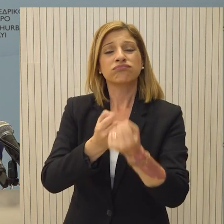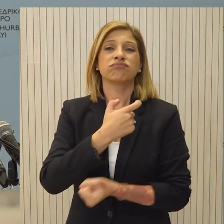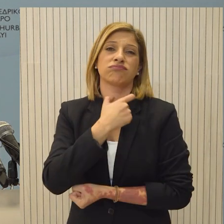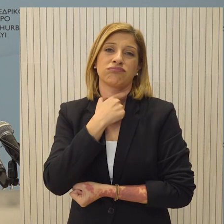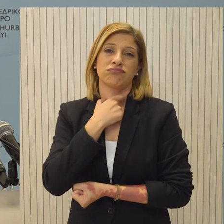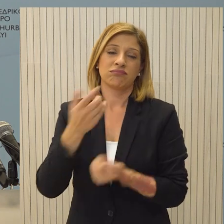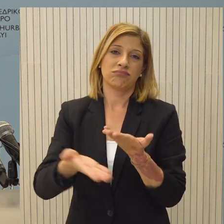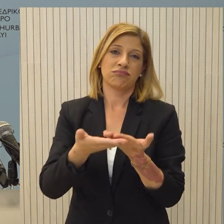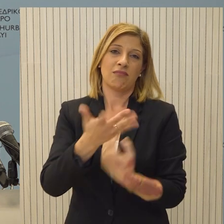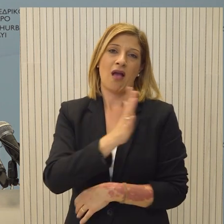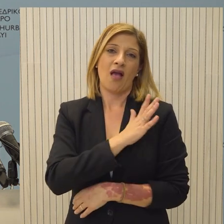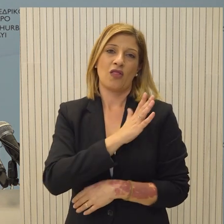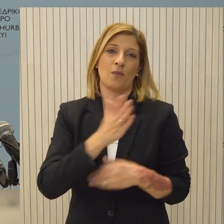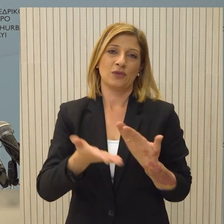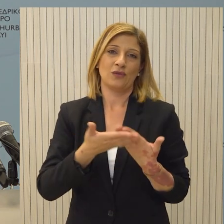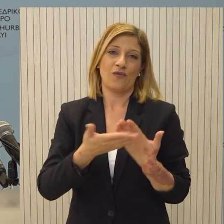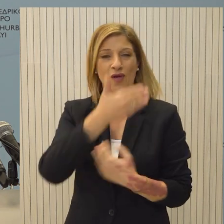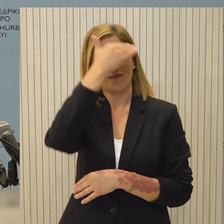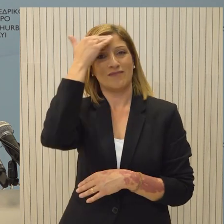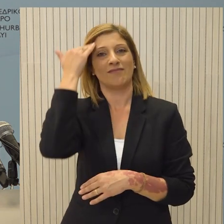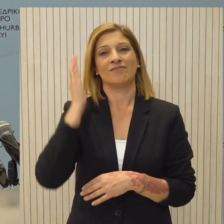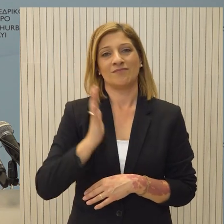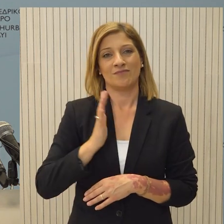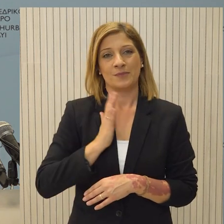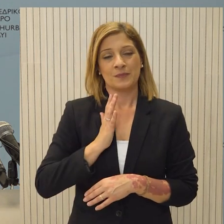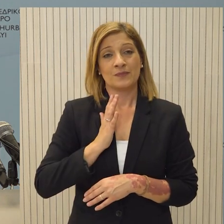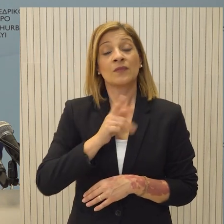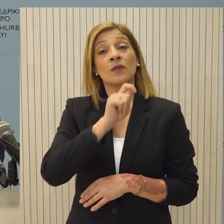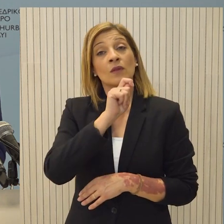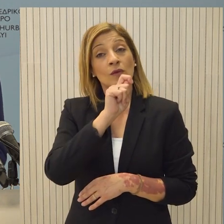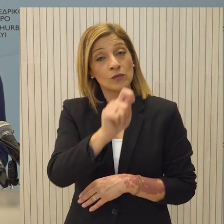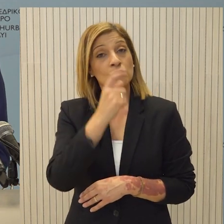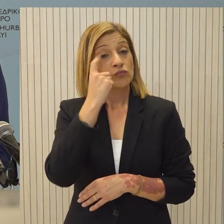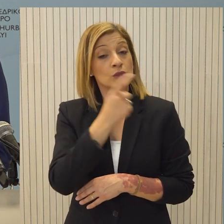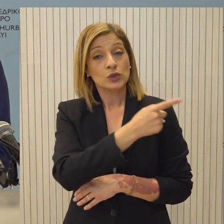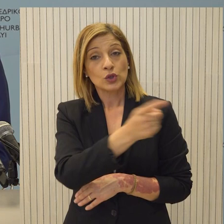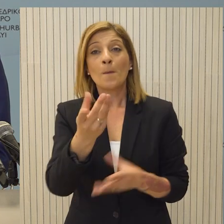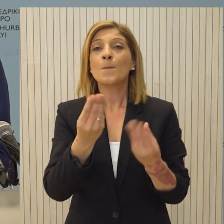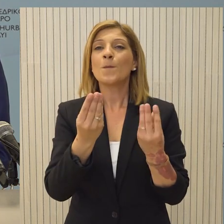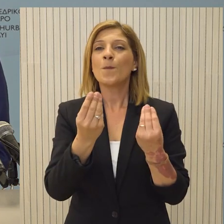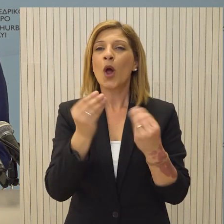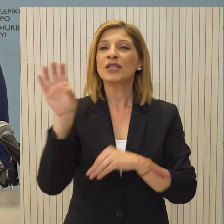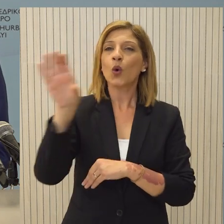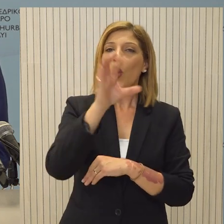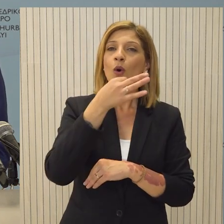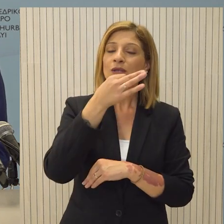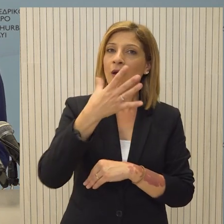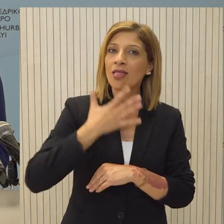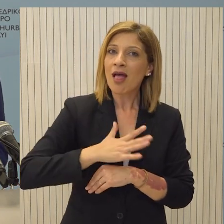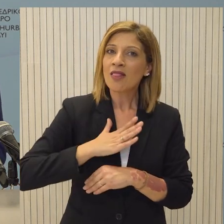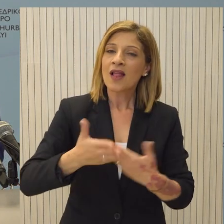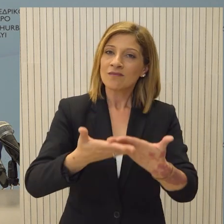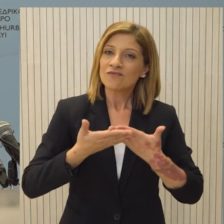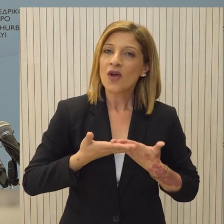απαραίτητη παροχή ανθρωπιστικής βοήθειας στον άμαχο πληθυσμό. Ήδη, όπως είναι καλά γνωστό, αρκετά κράτη έχουν εκφράσει την πρόθεση να